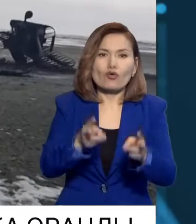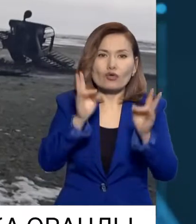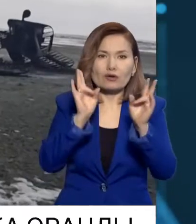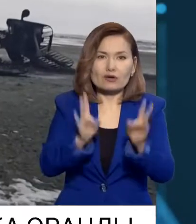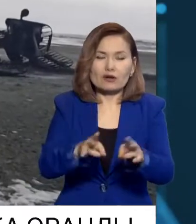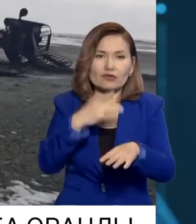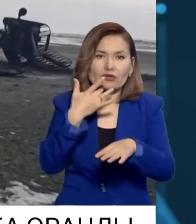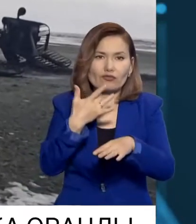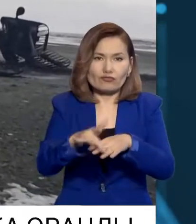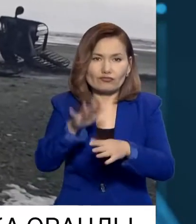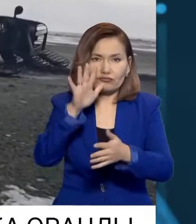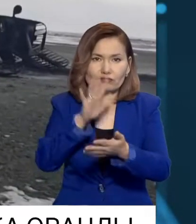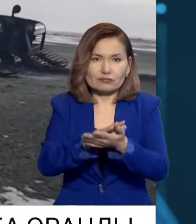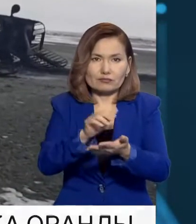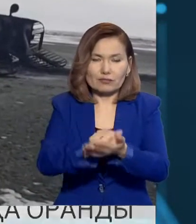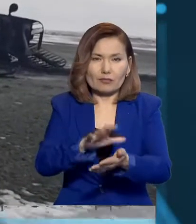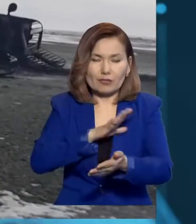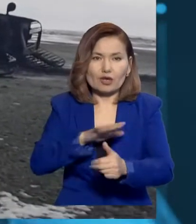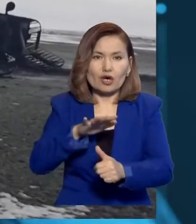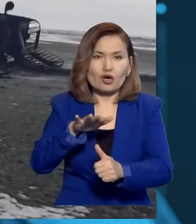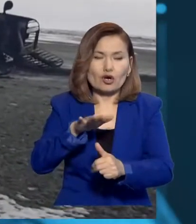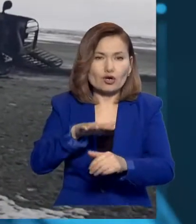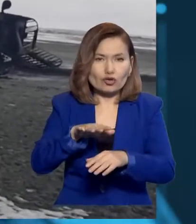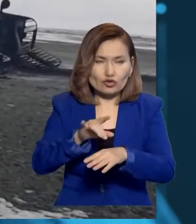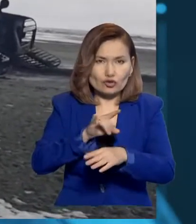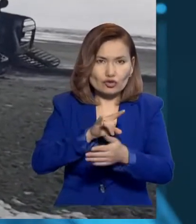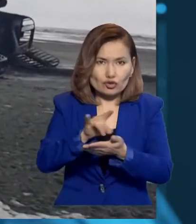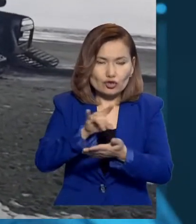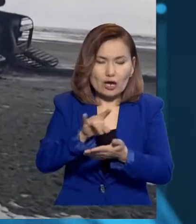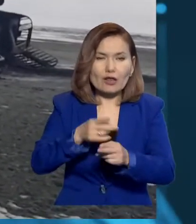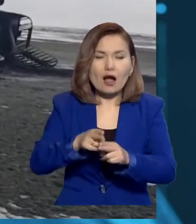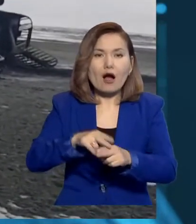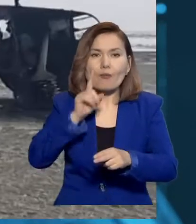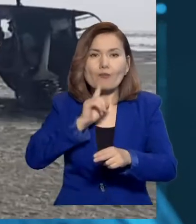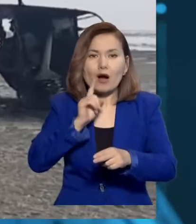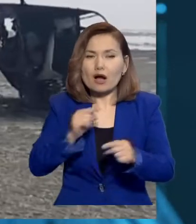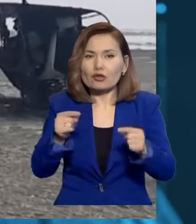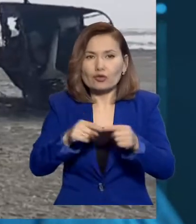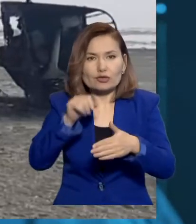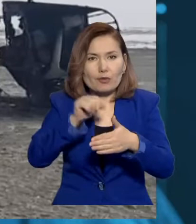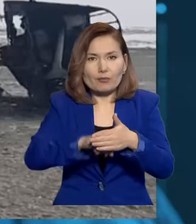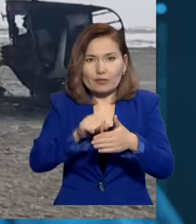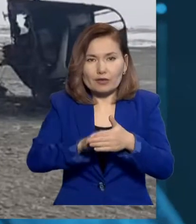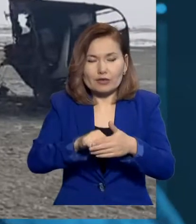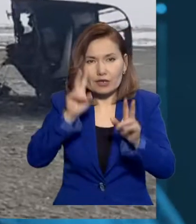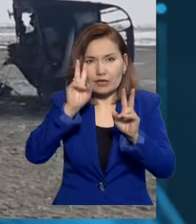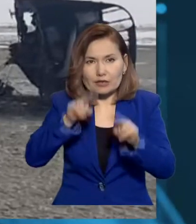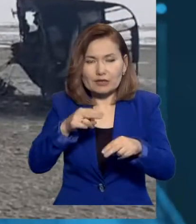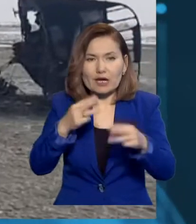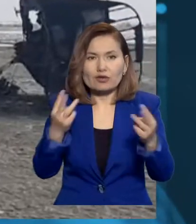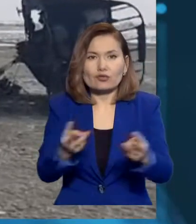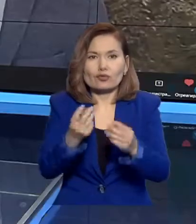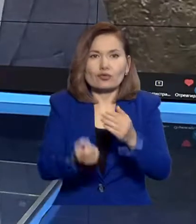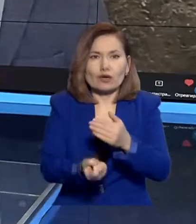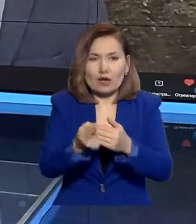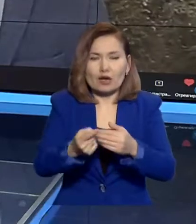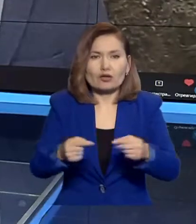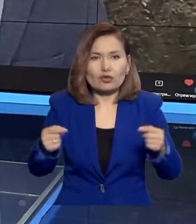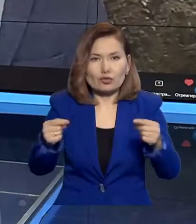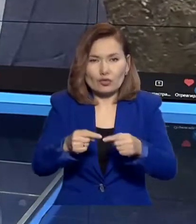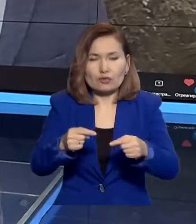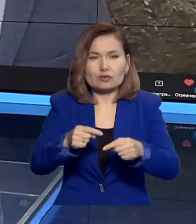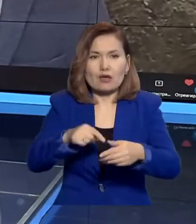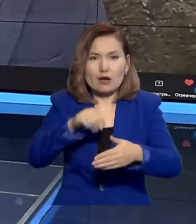ұшақтың сауыттамтығы қалмаған. Әзірге ақаудың неден шыққаны белгісіз мамандар себеп салдарын анықтауға кірісті.